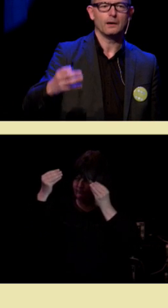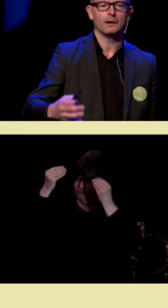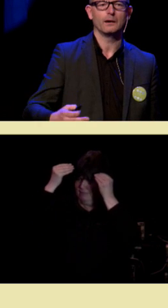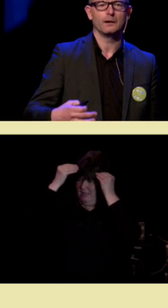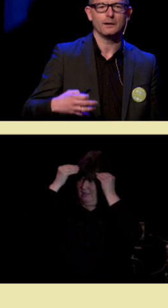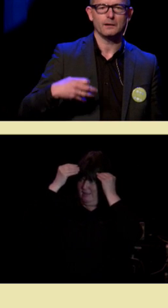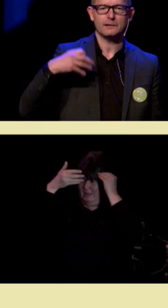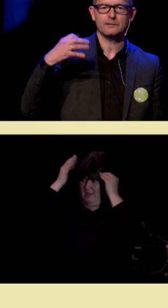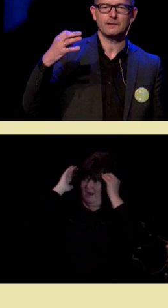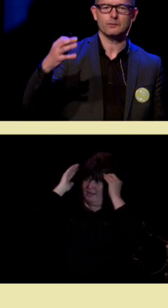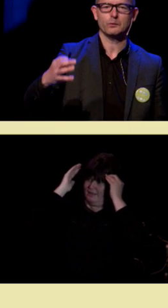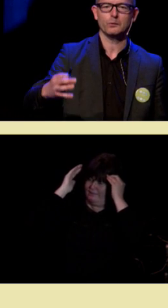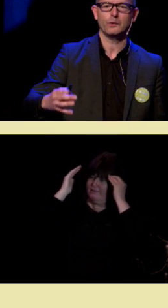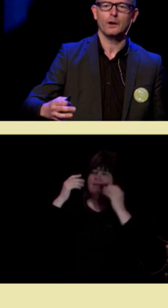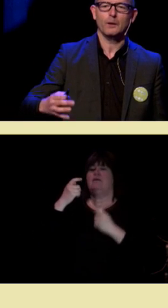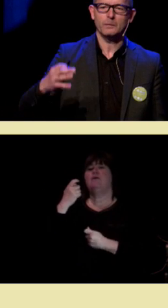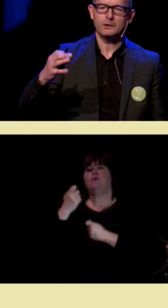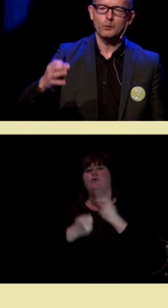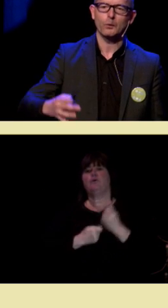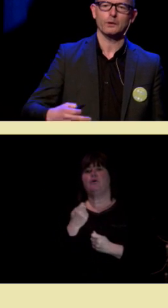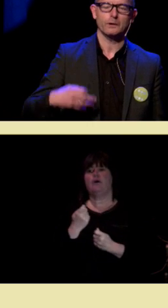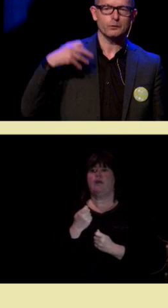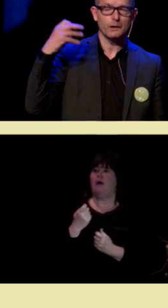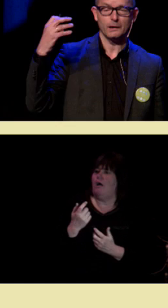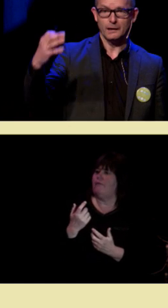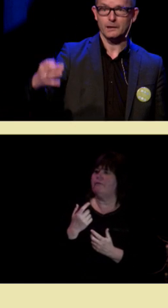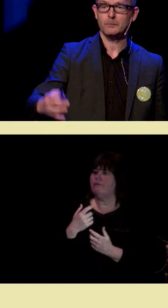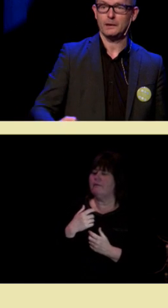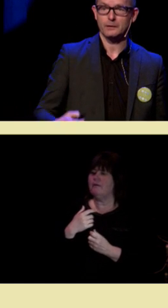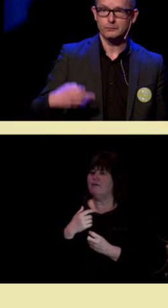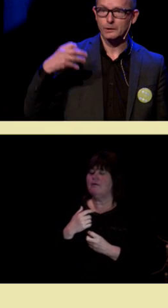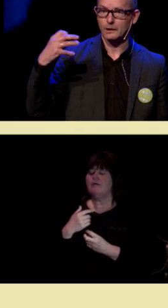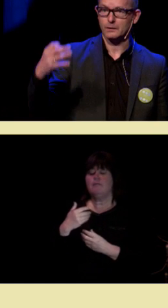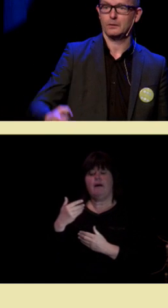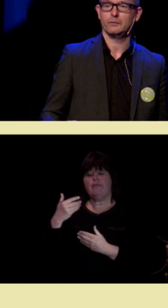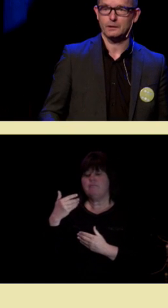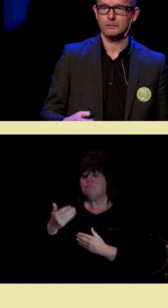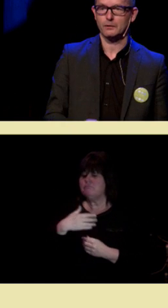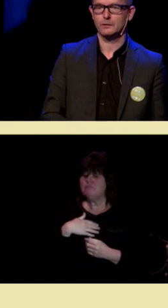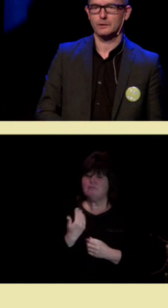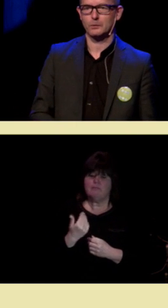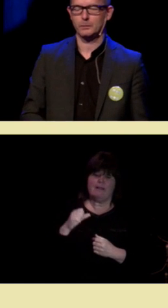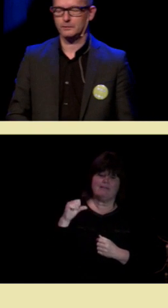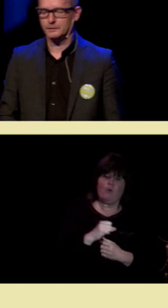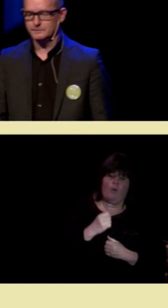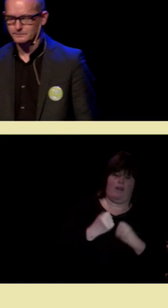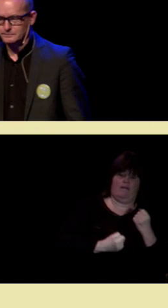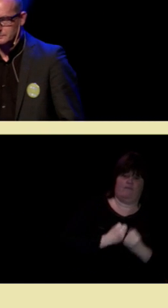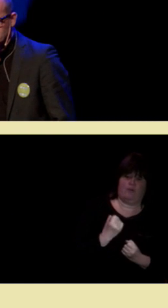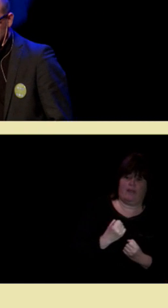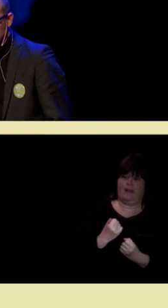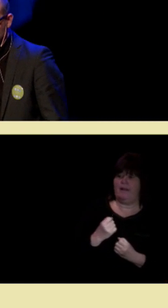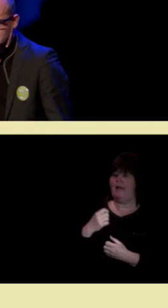i sin tur blir dårligere fungerende eller bedre fungerende avhengig av hva vi har opplevd.